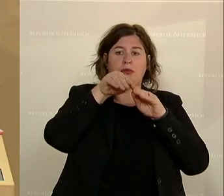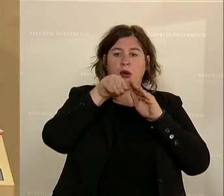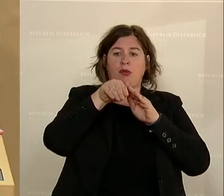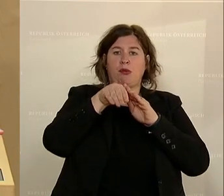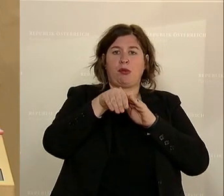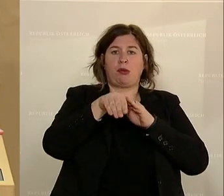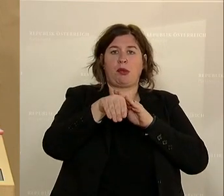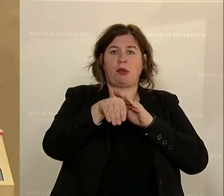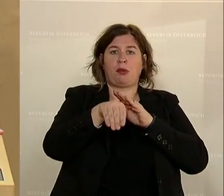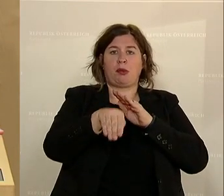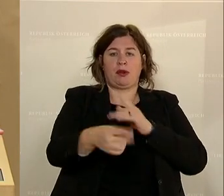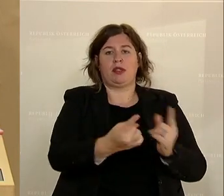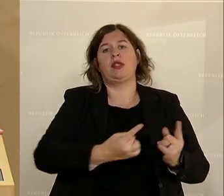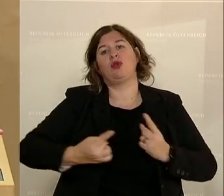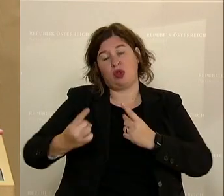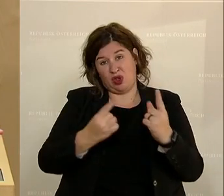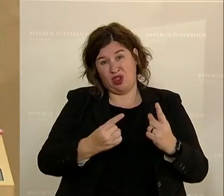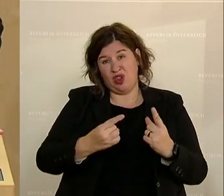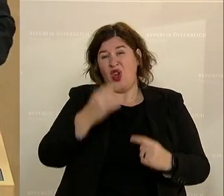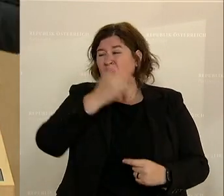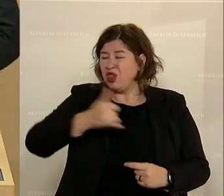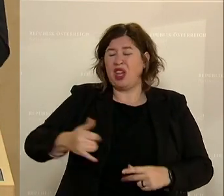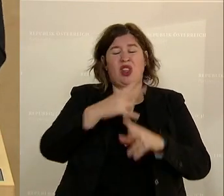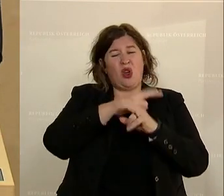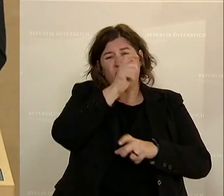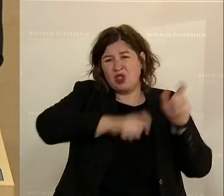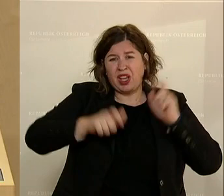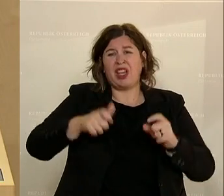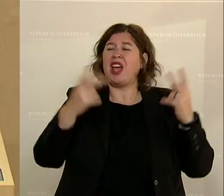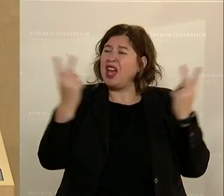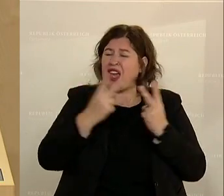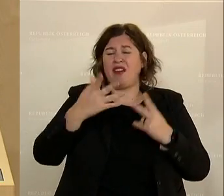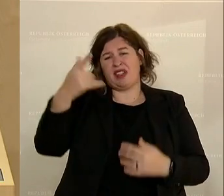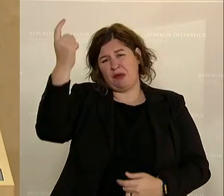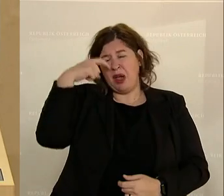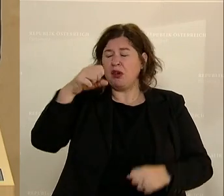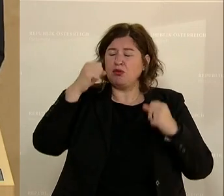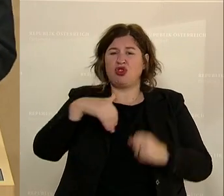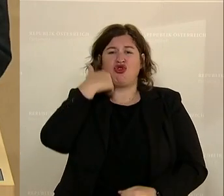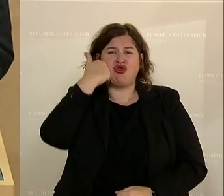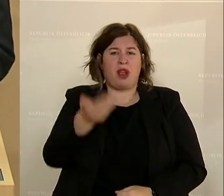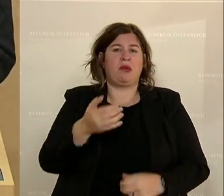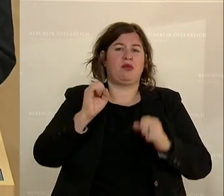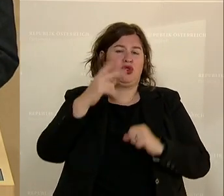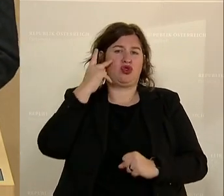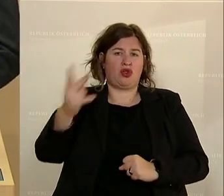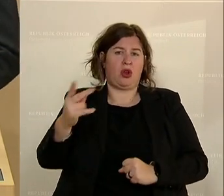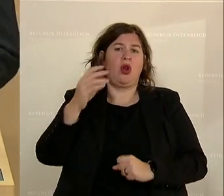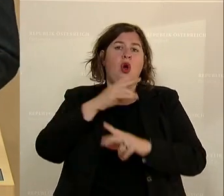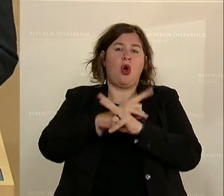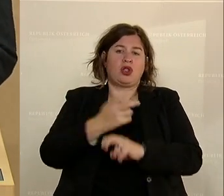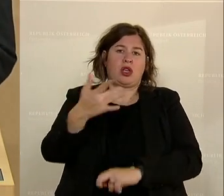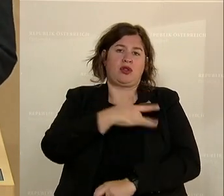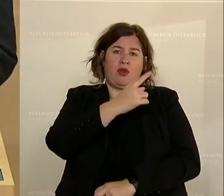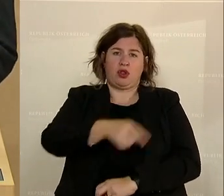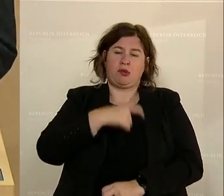schlechteren Zustand und jeder Patriot, jeder Österreicher, egal welcher Gesinnung, muss sich schämen und muss schauen, dass die österreichische Volkspartei aus der